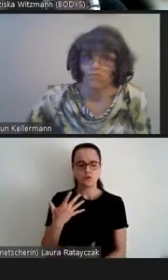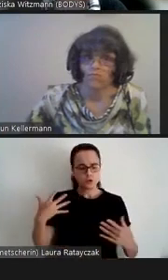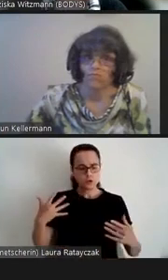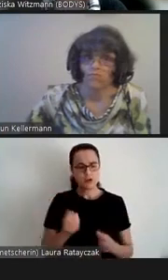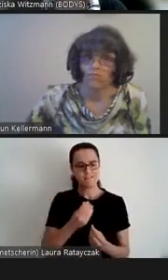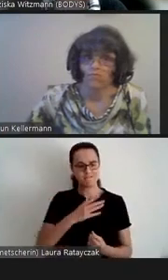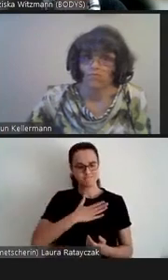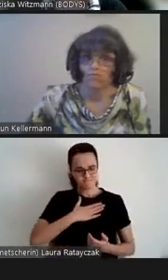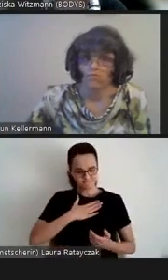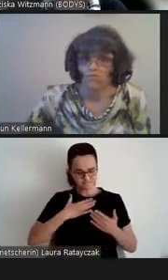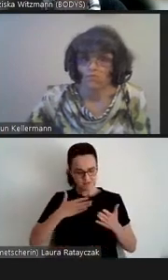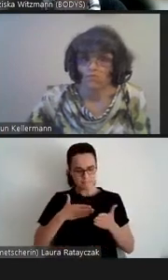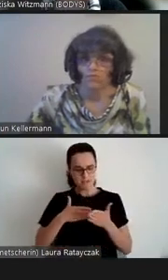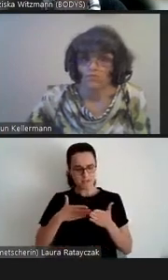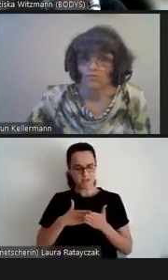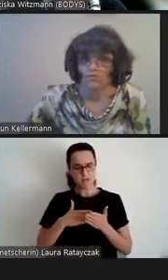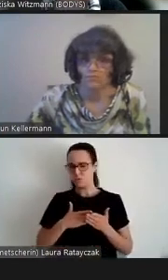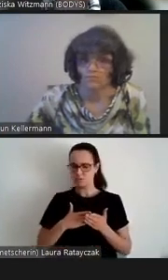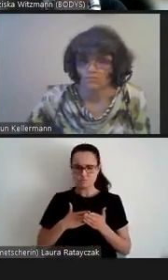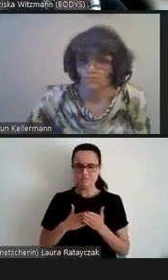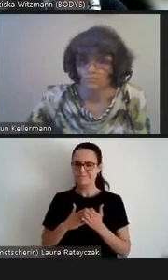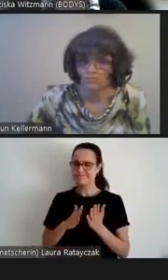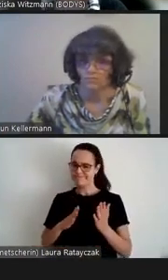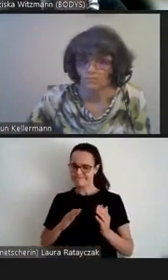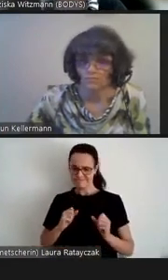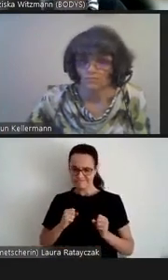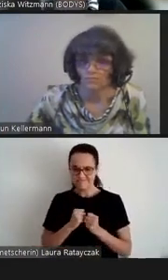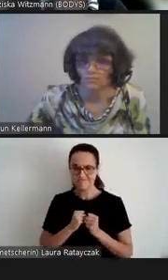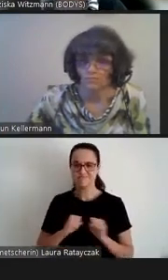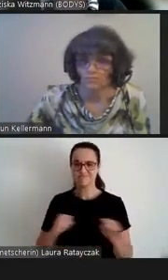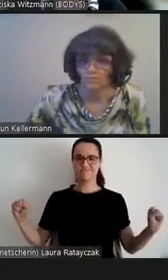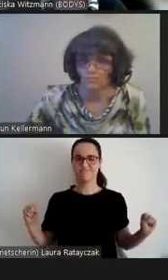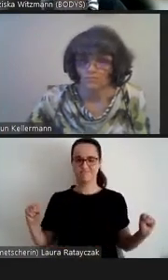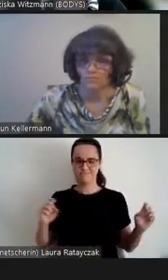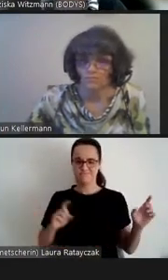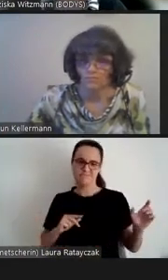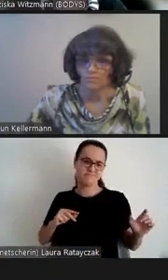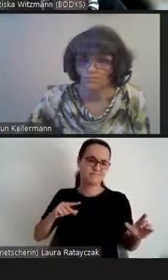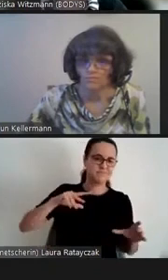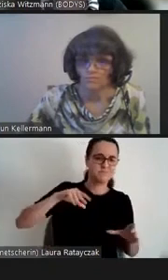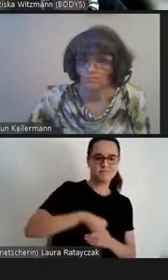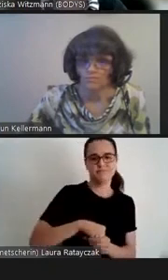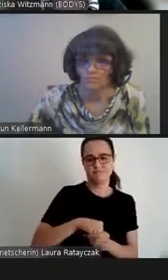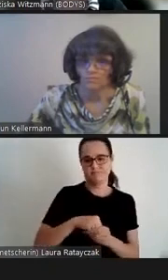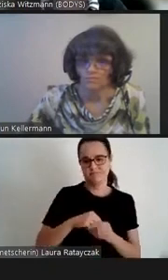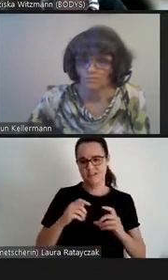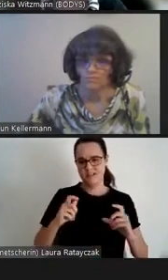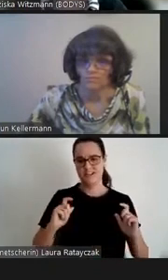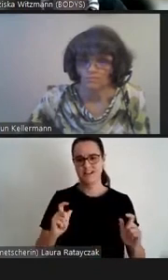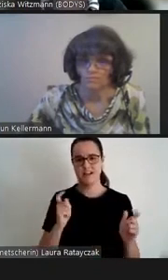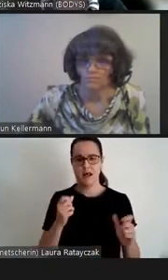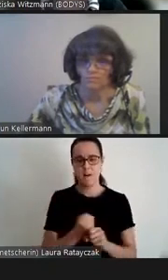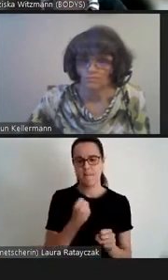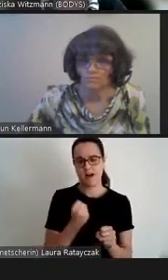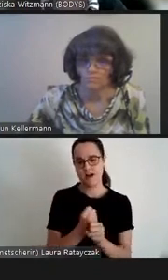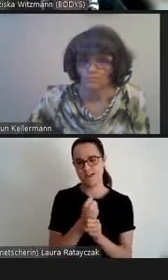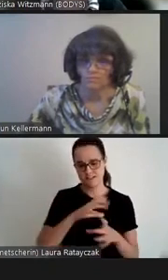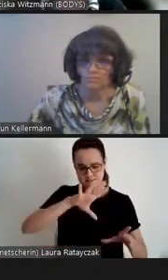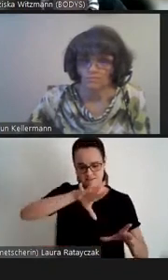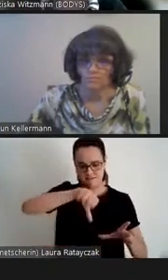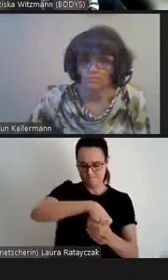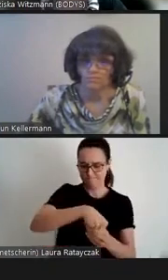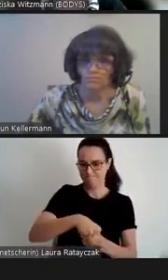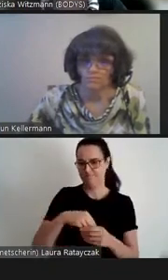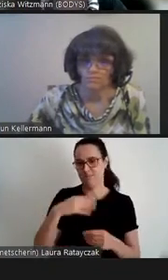ihre Rücken zerbrechen und zu produktiven Mitgliedern der Arbeitsgesellschaft werden.